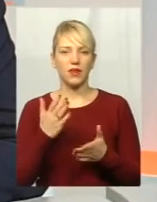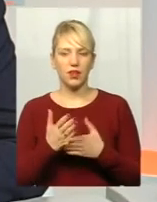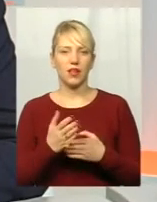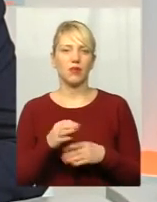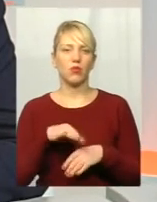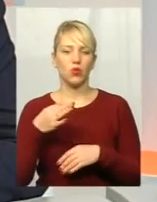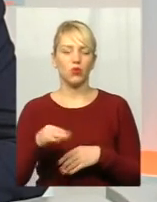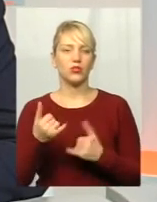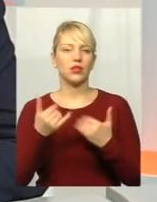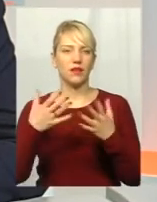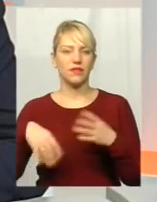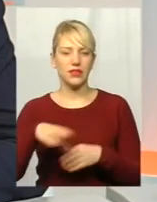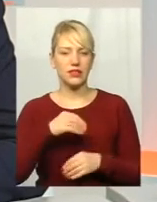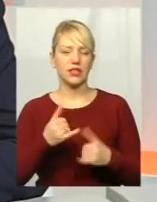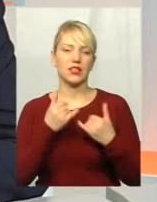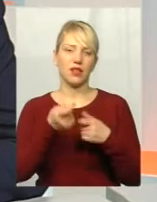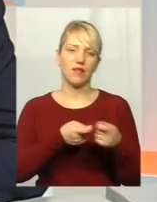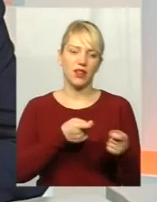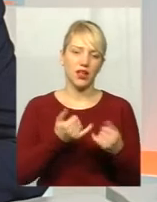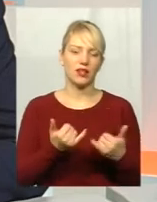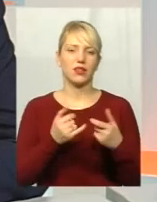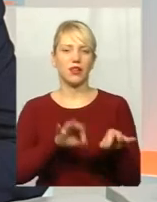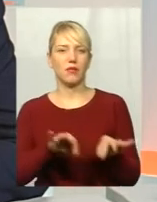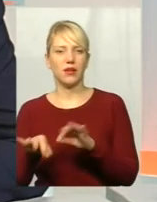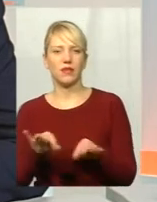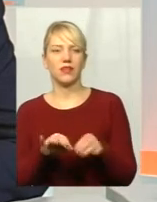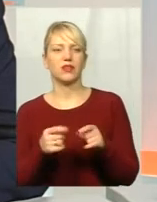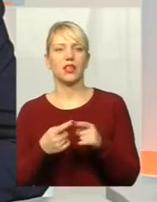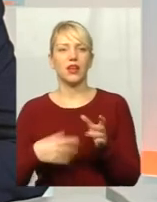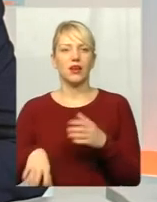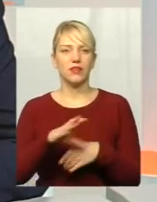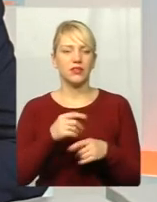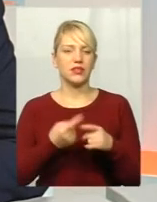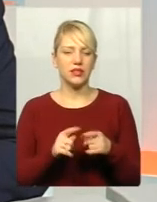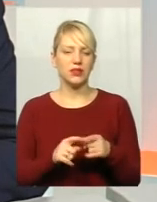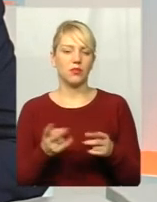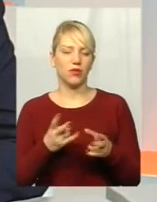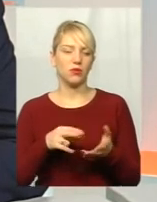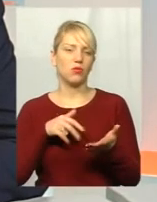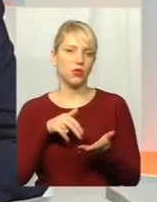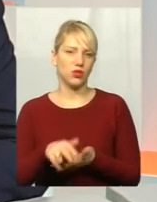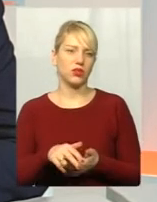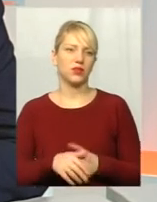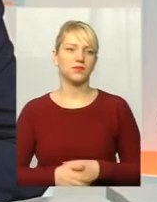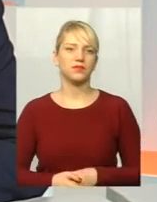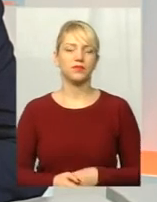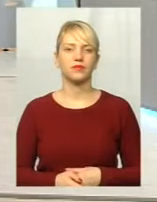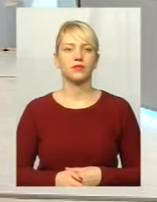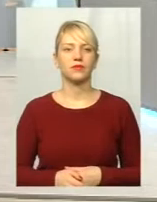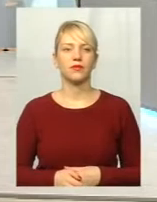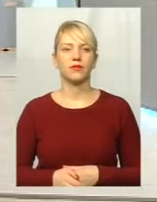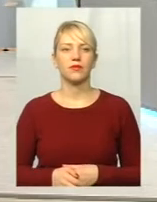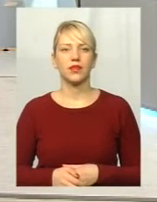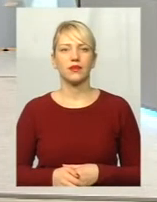для влади, і для пасажирів, і для перевізників. Ми всі маємо разом цей етап пройти. Він не довго. Річ в тому, що